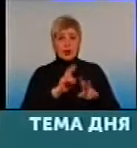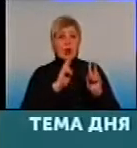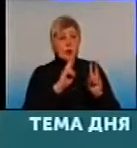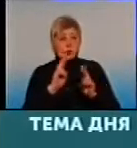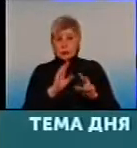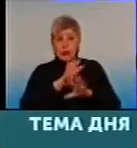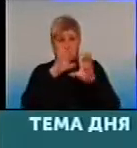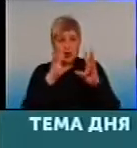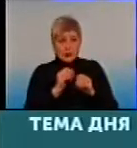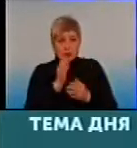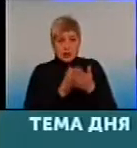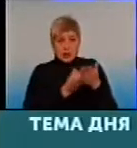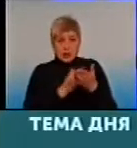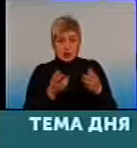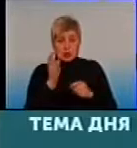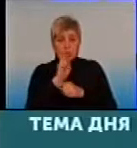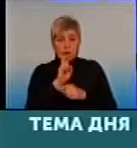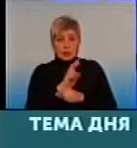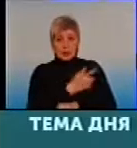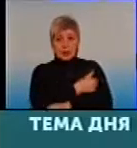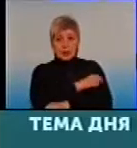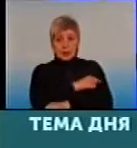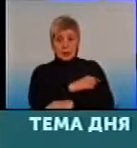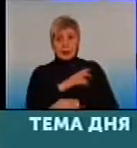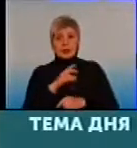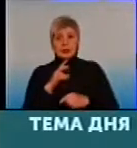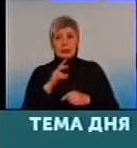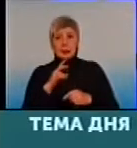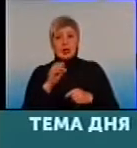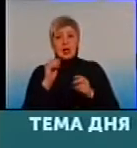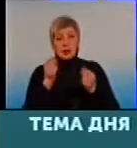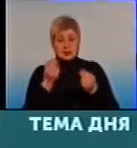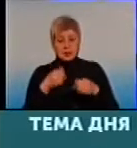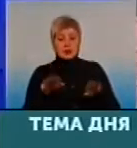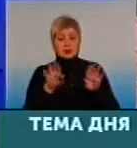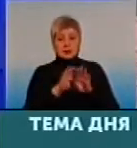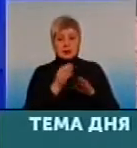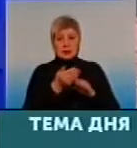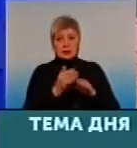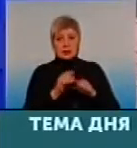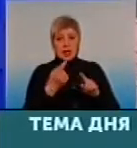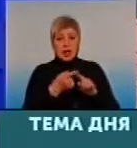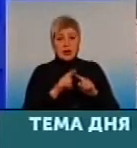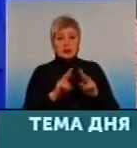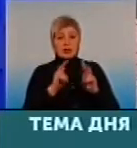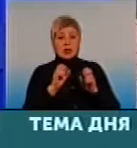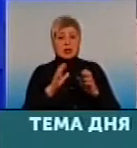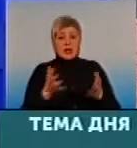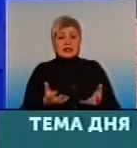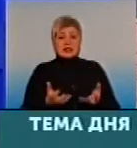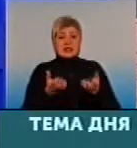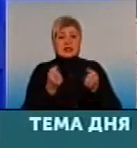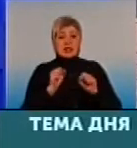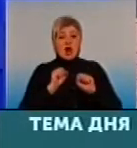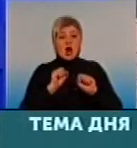предыдущий абонент говорил, да, вот она. На гроши все одно надходит. А деньги все равно выделяются. Это как страховая компания. То есть, ты платишь какую